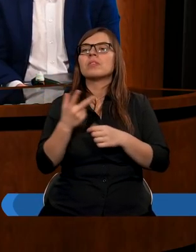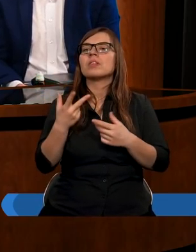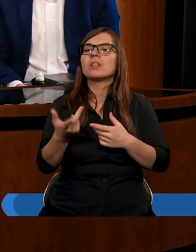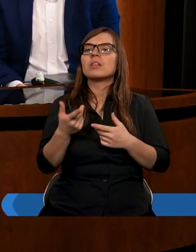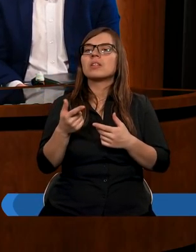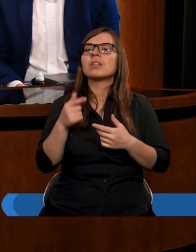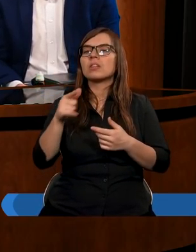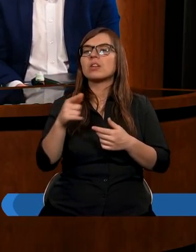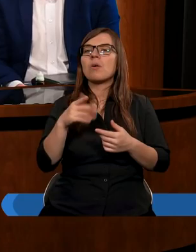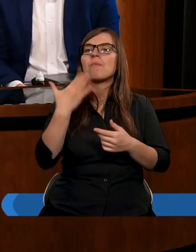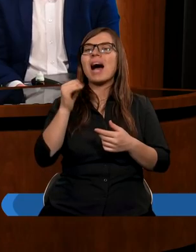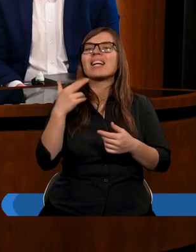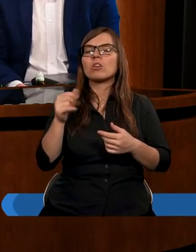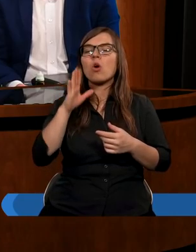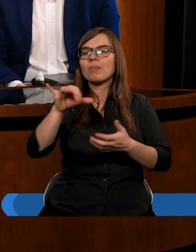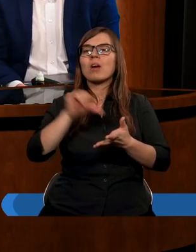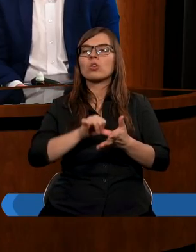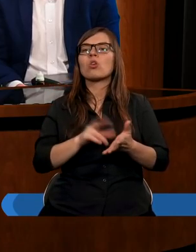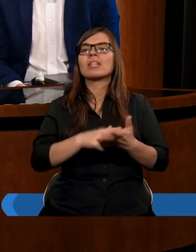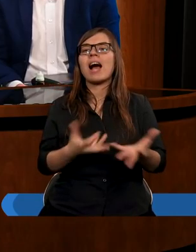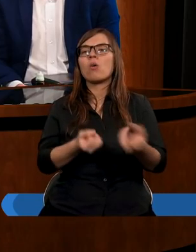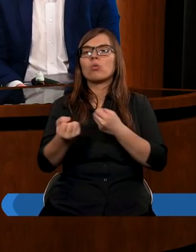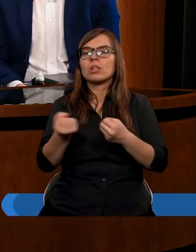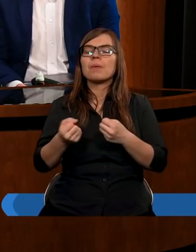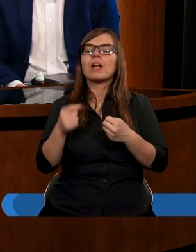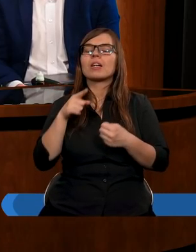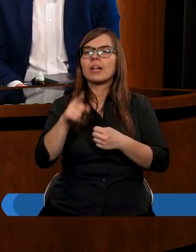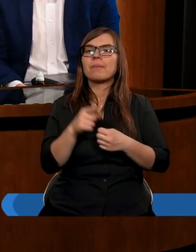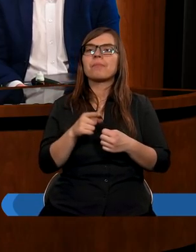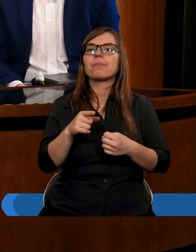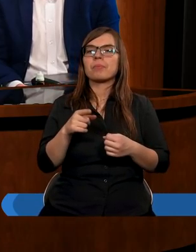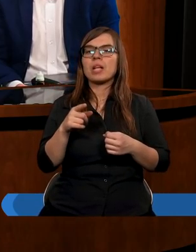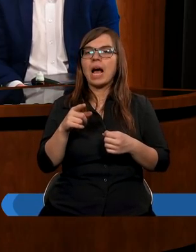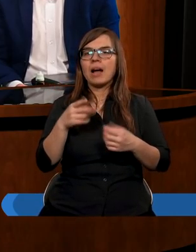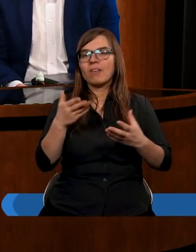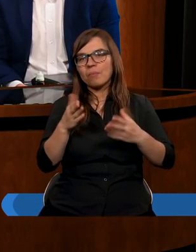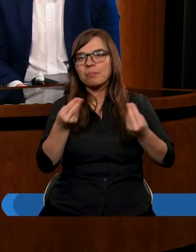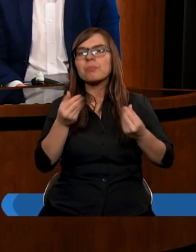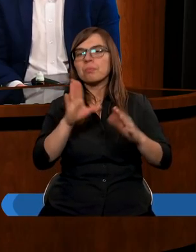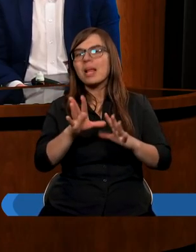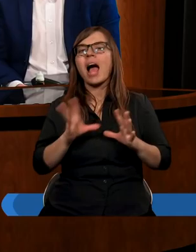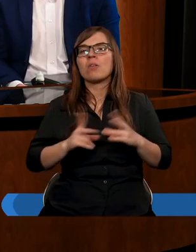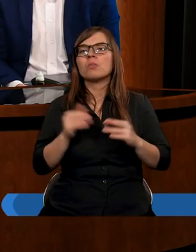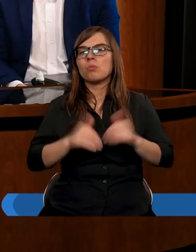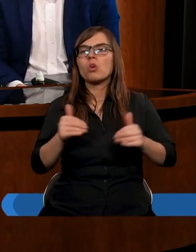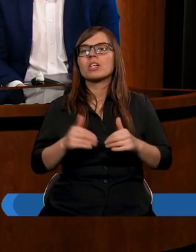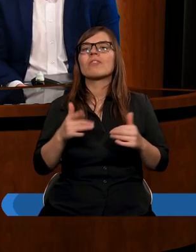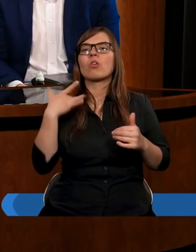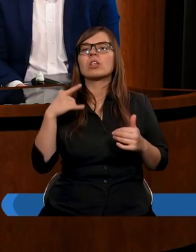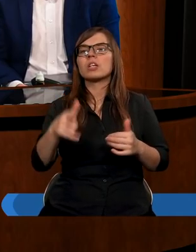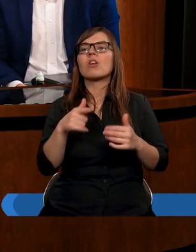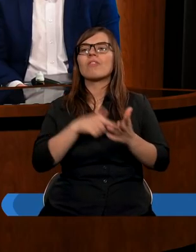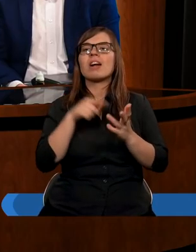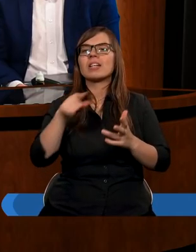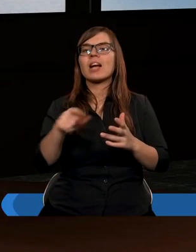tam, z Macedonii miał środki na utrzymanie. Tam cały zbór waha i tam zbierał się. I on właśnie